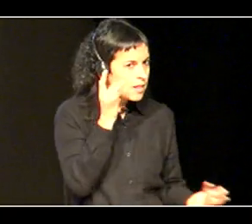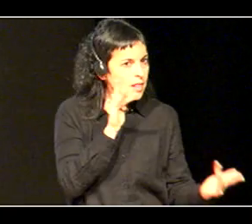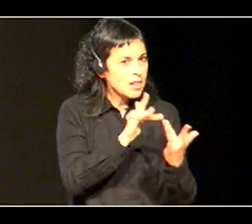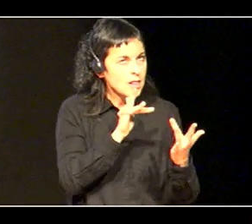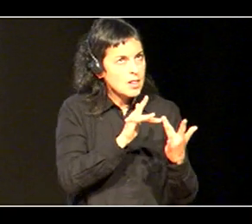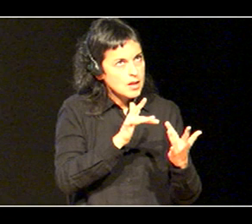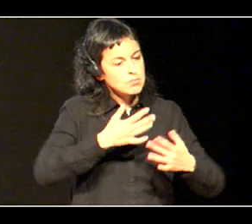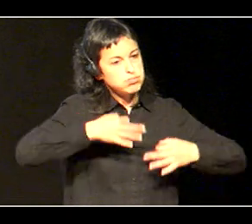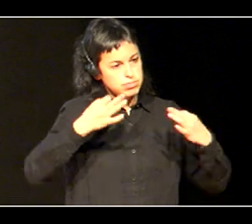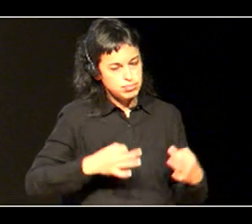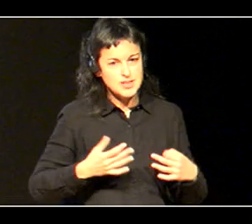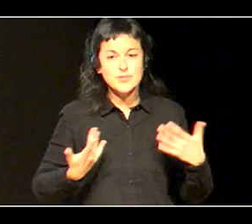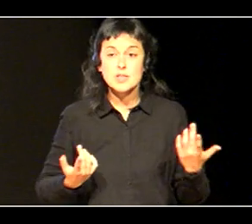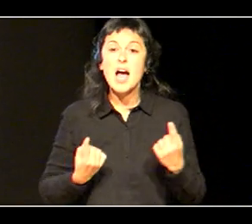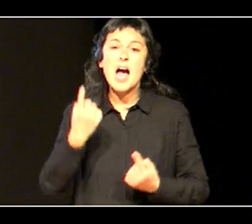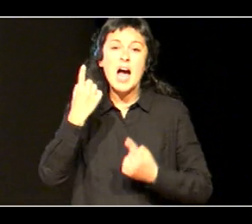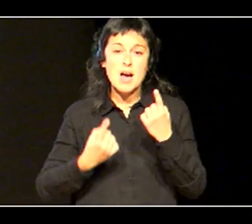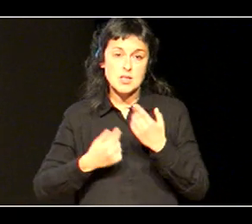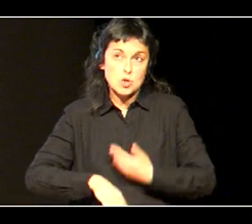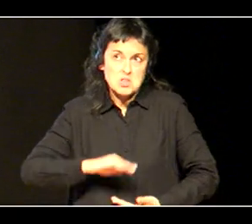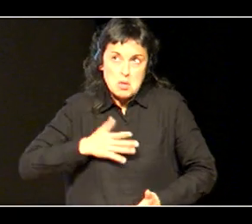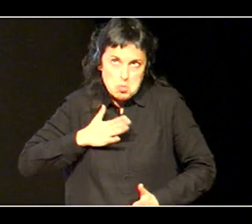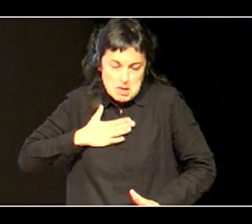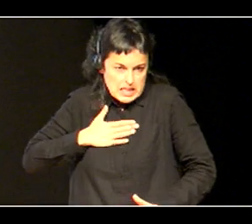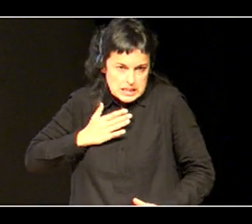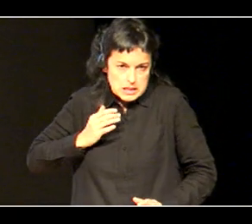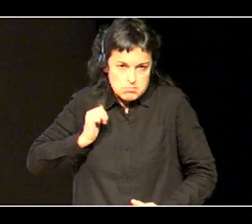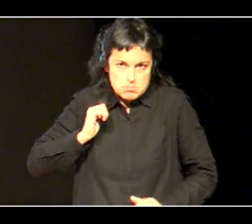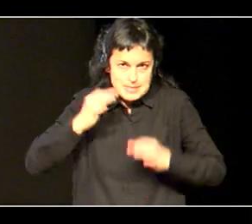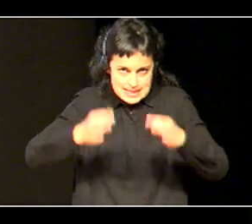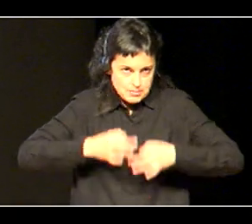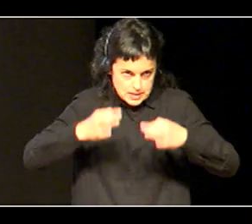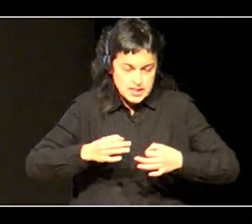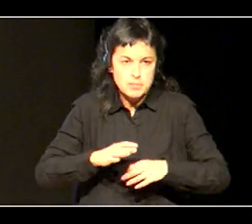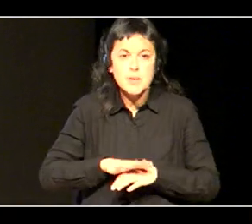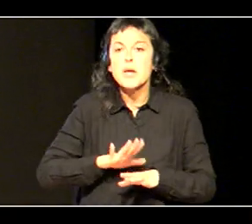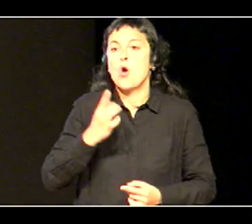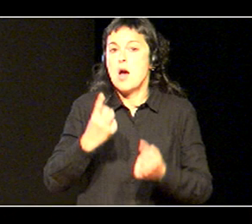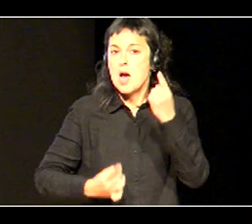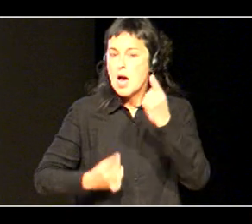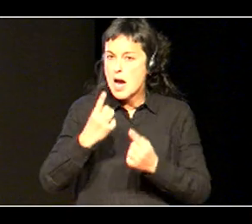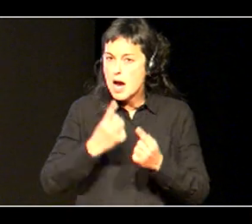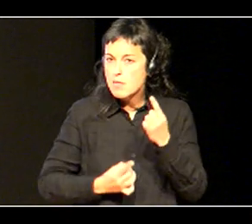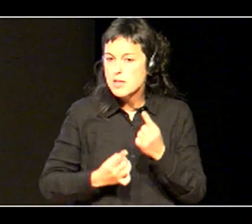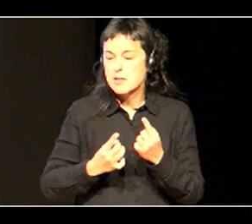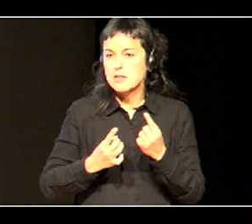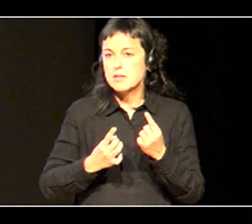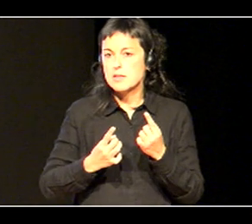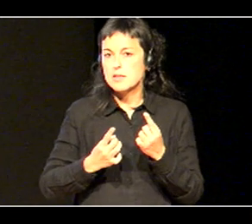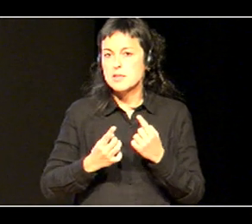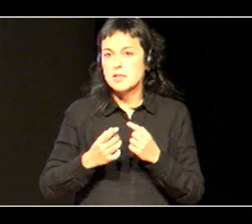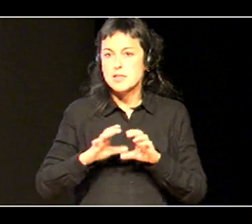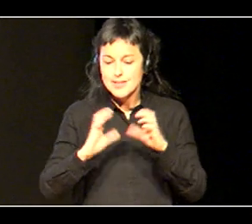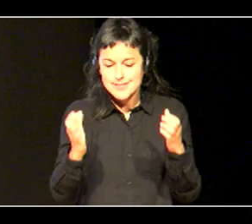batzutan, zeharkako kompetentzia, batzutan ez, niretzat beti, baina, bueno, batzutan ere, eta eskuntza premia bereziko